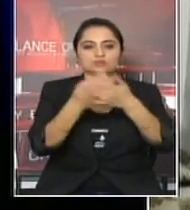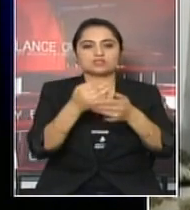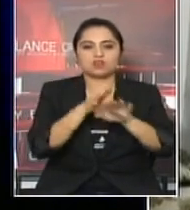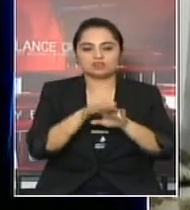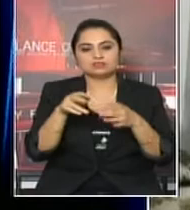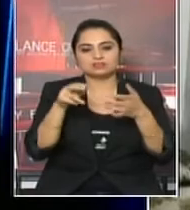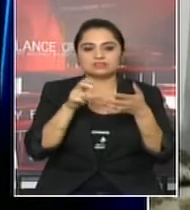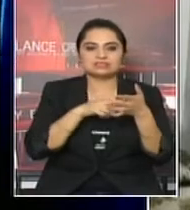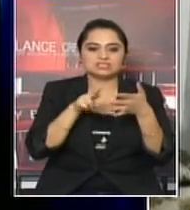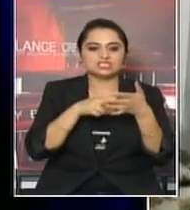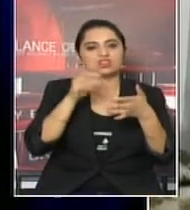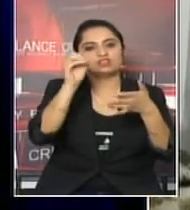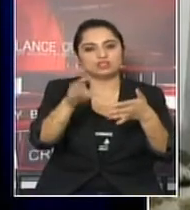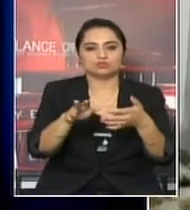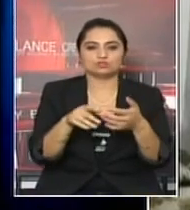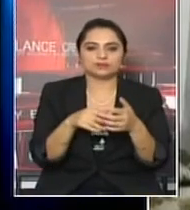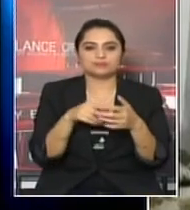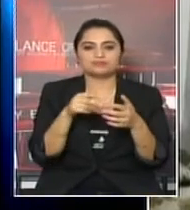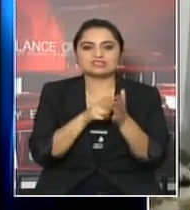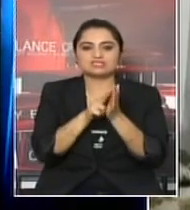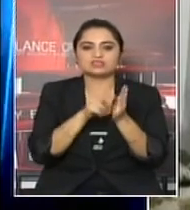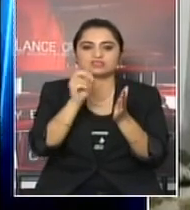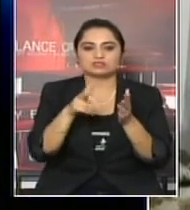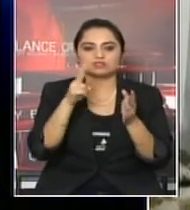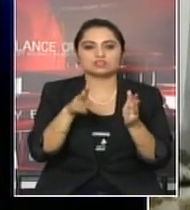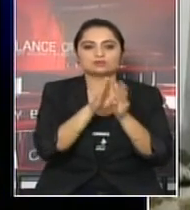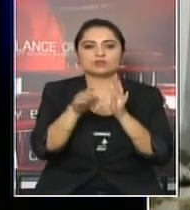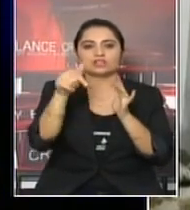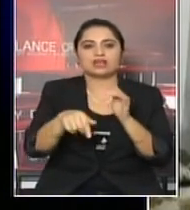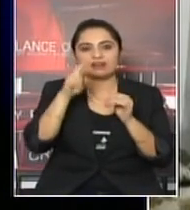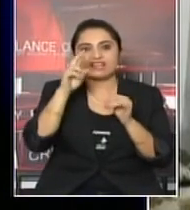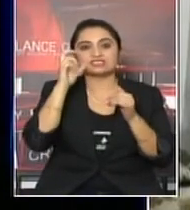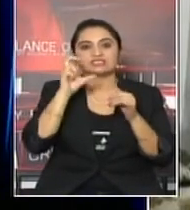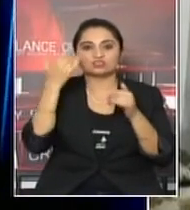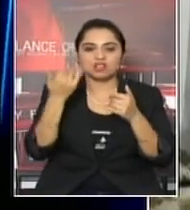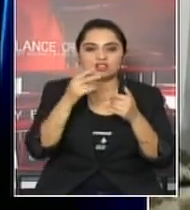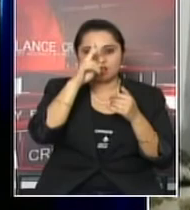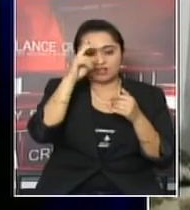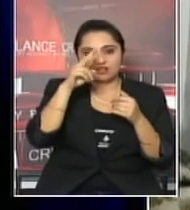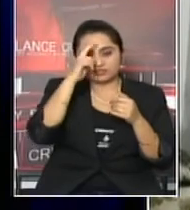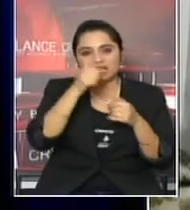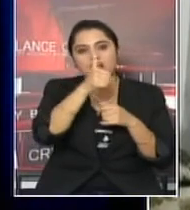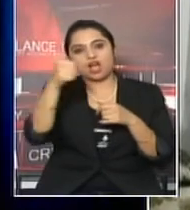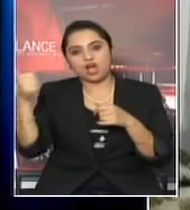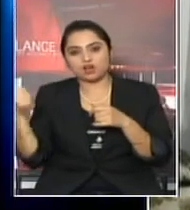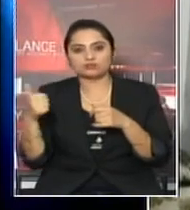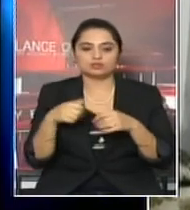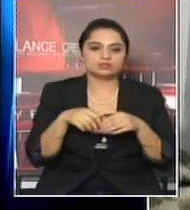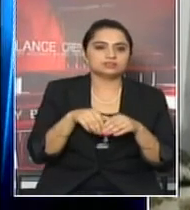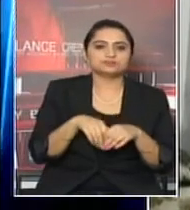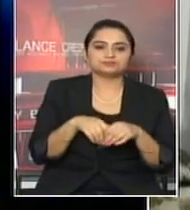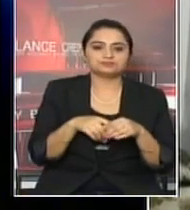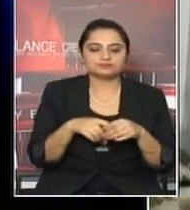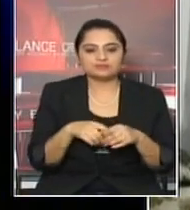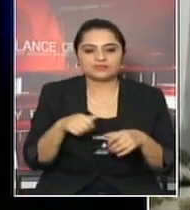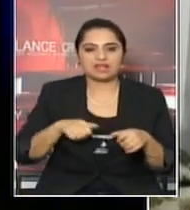प्रदान गरे को चा। तेसन पर्दाता चाहें यहां राजनेतिक दव तथा अञ्या शतंत उमेदबार अरुले